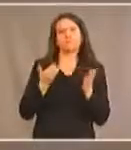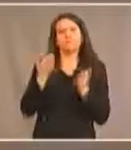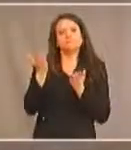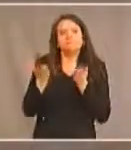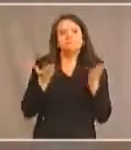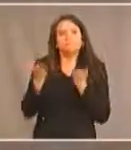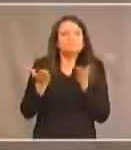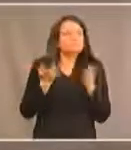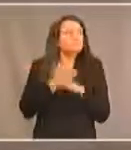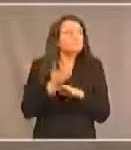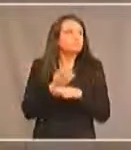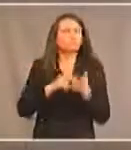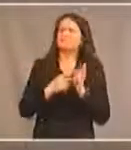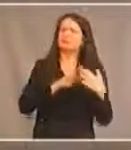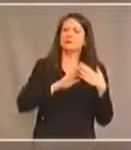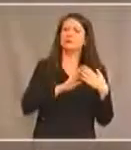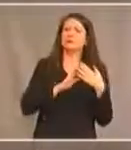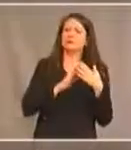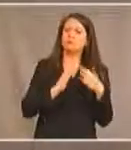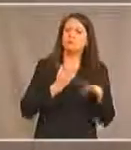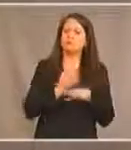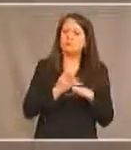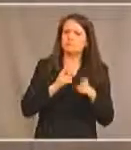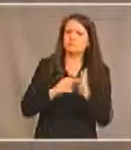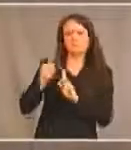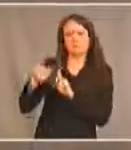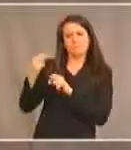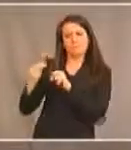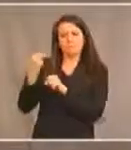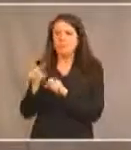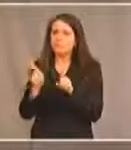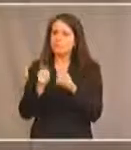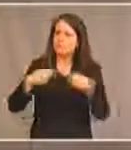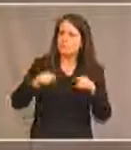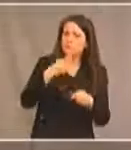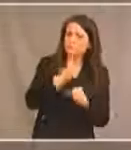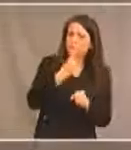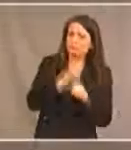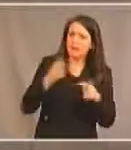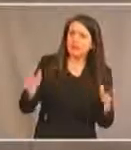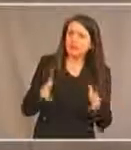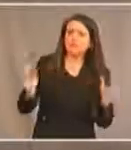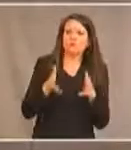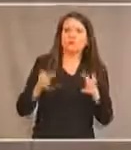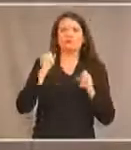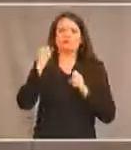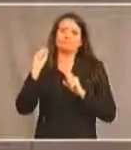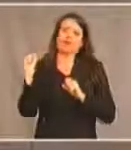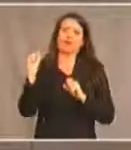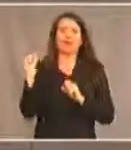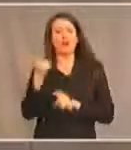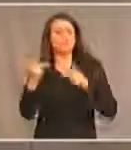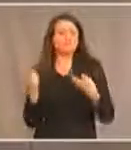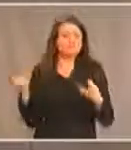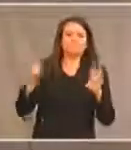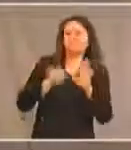-ce qu'une communauté accessible signifie pour vous? Les Premières Nations et les lieux de travail sont favorisés quand tout le monde peut participer